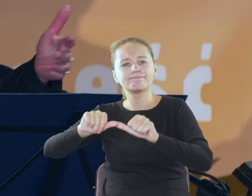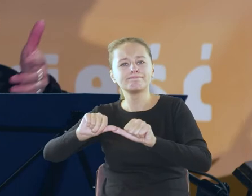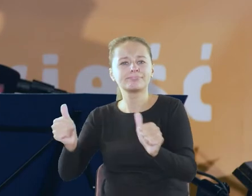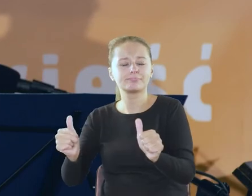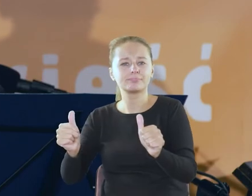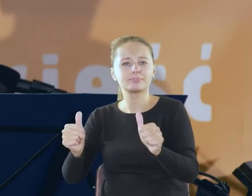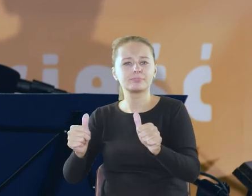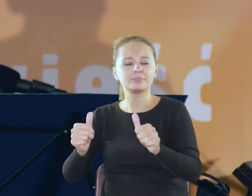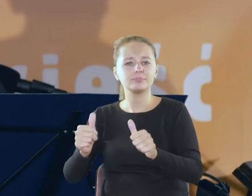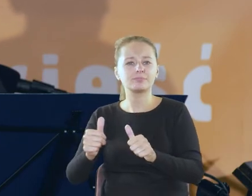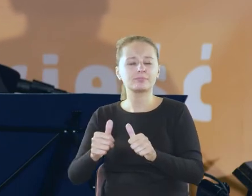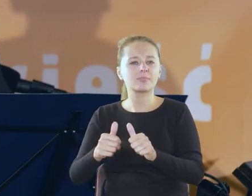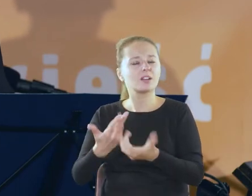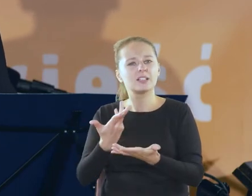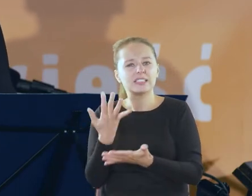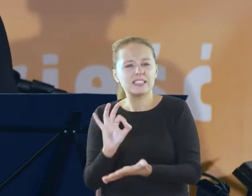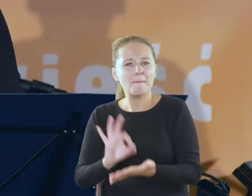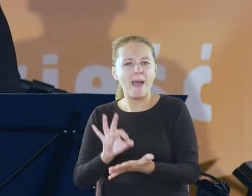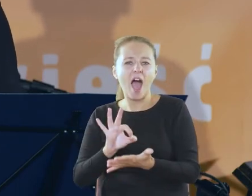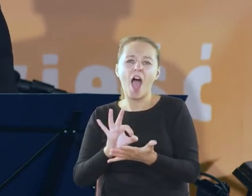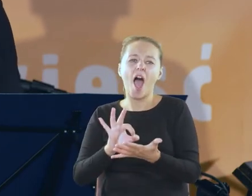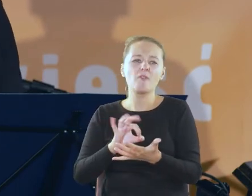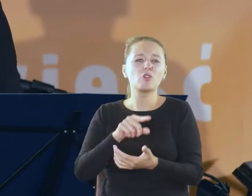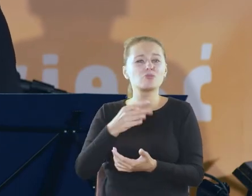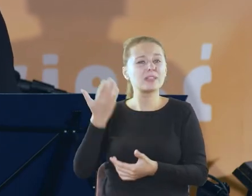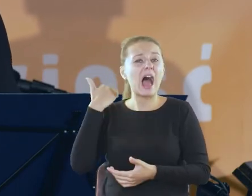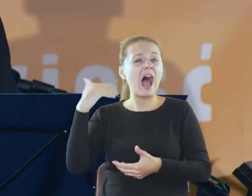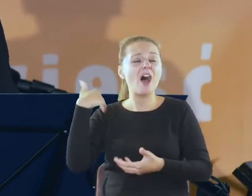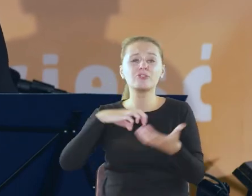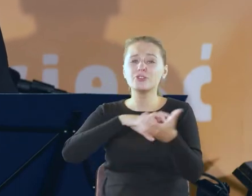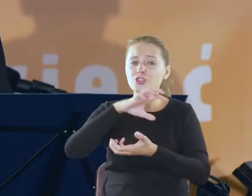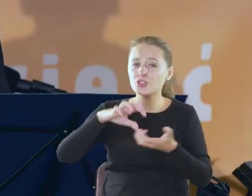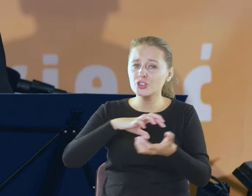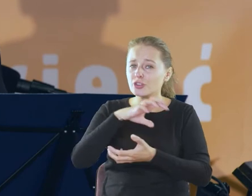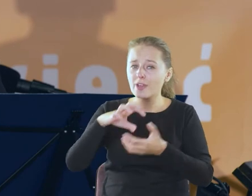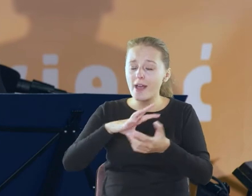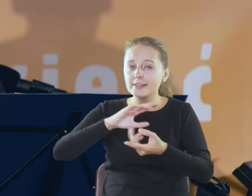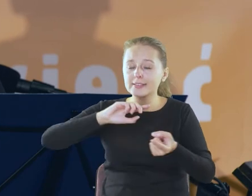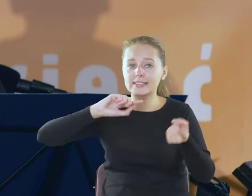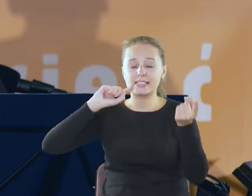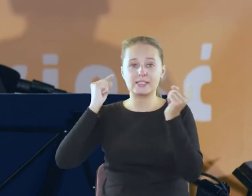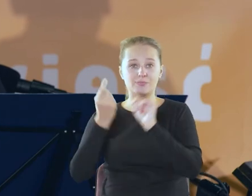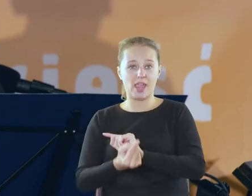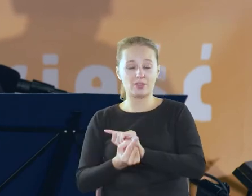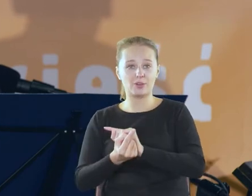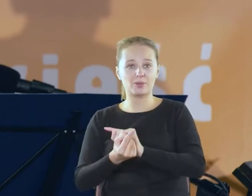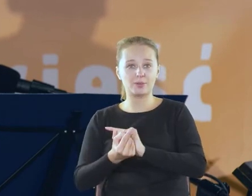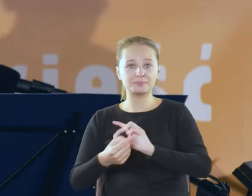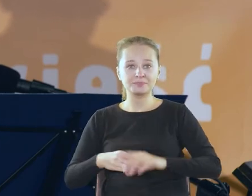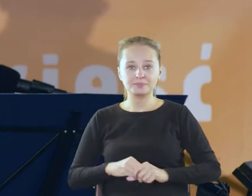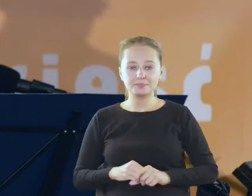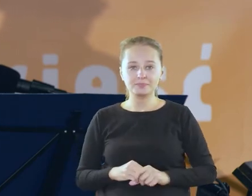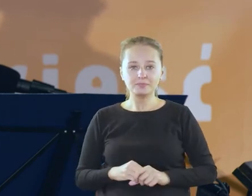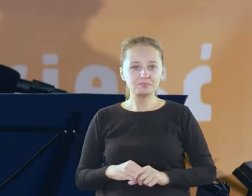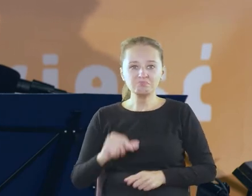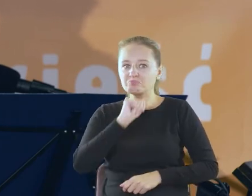bo niepewność bo świat wtedy zmienił się tak jak nigdy